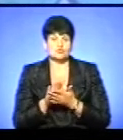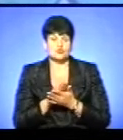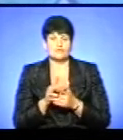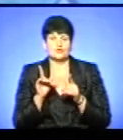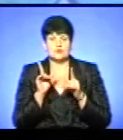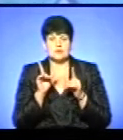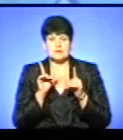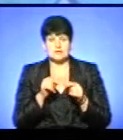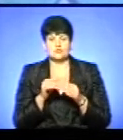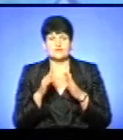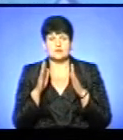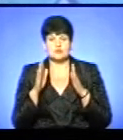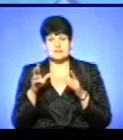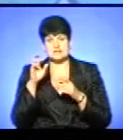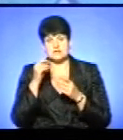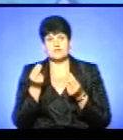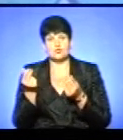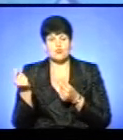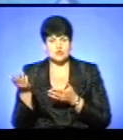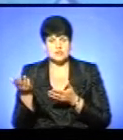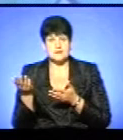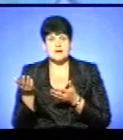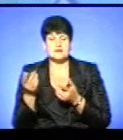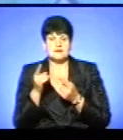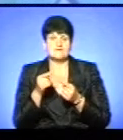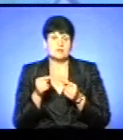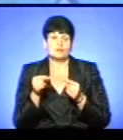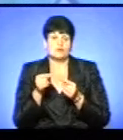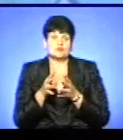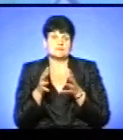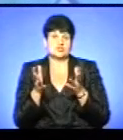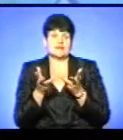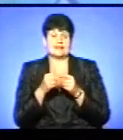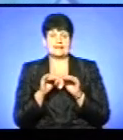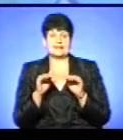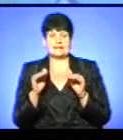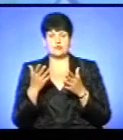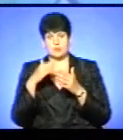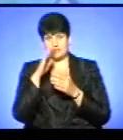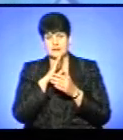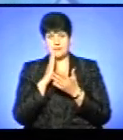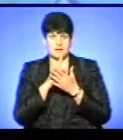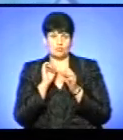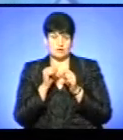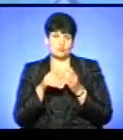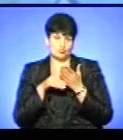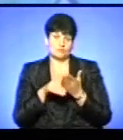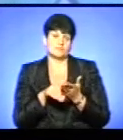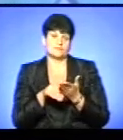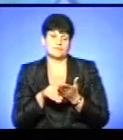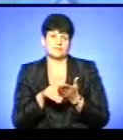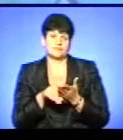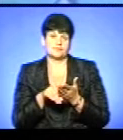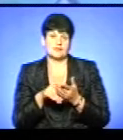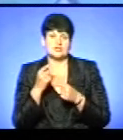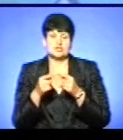табори за державні кошти. І вже відповідно збільшиться кількість дітей. Якщо батьки мають змогу, щоб вони долучилися. Знову ж